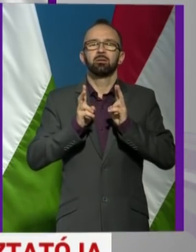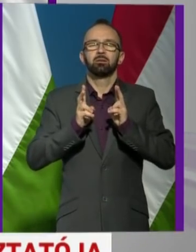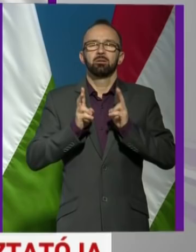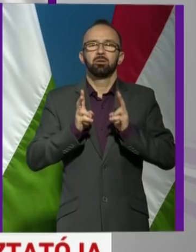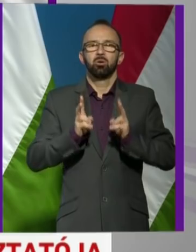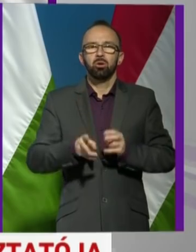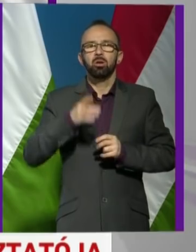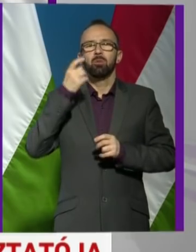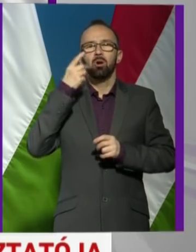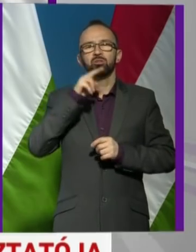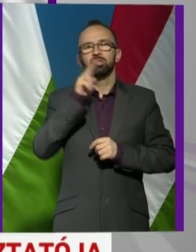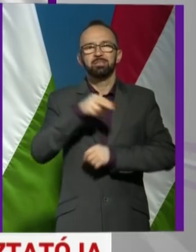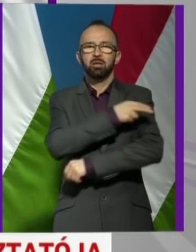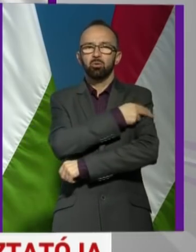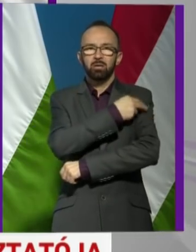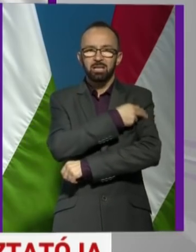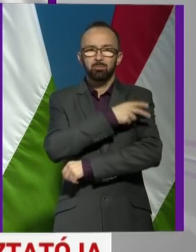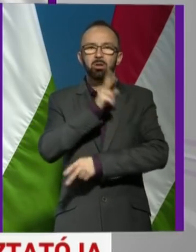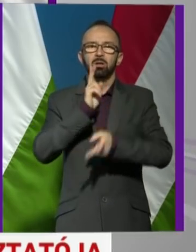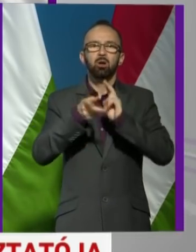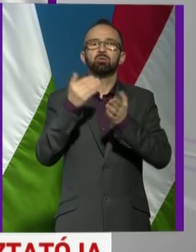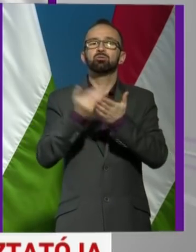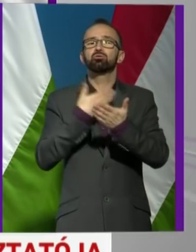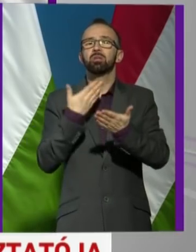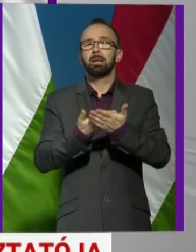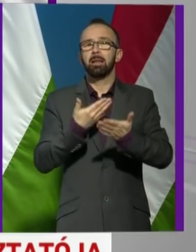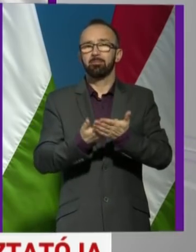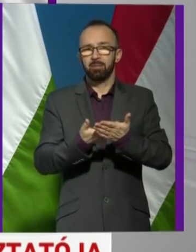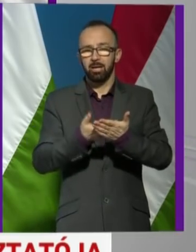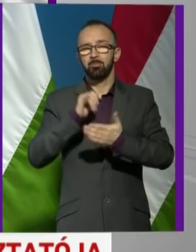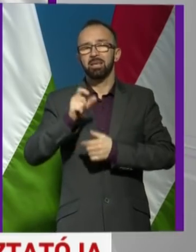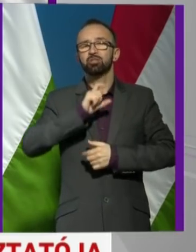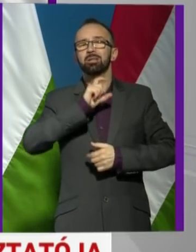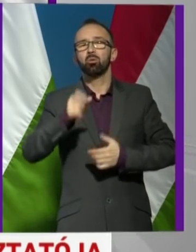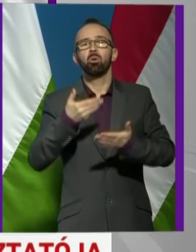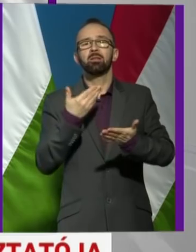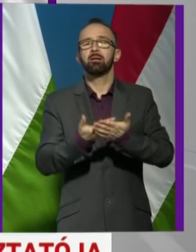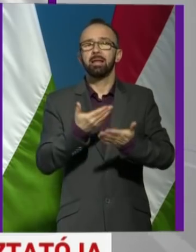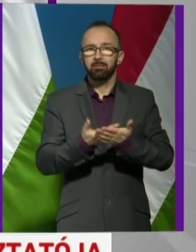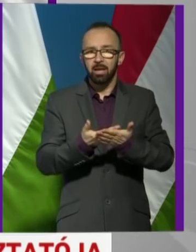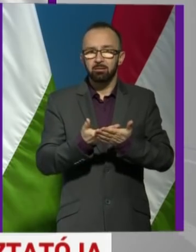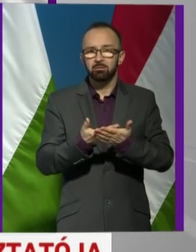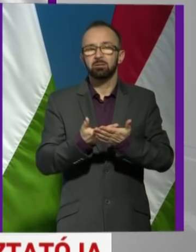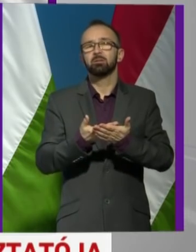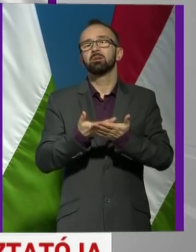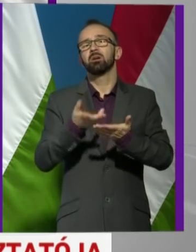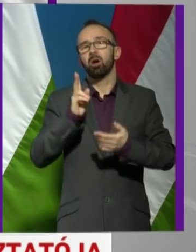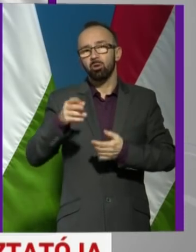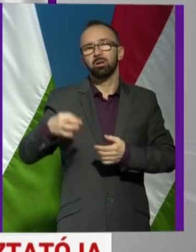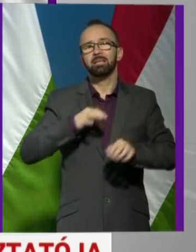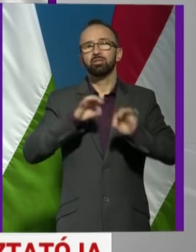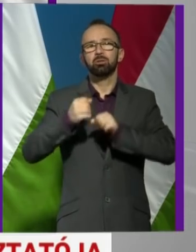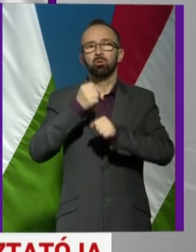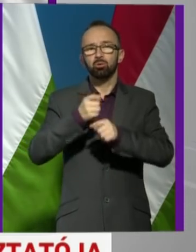Bajcsi kórházban is mi helyt szükség lenne rá, és indokolt lenne bizony karanténba kerülnének az